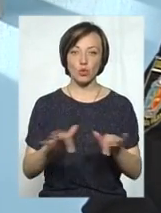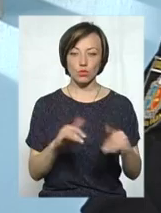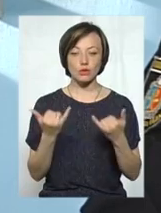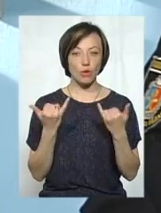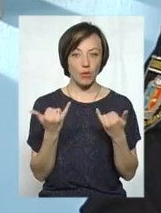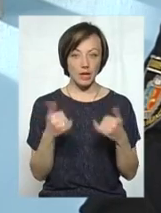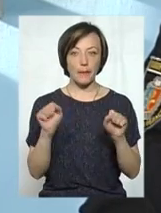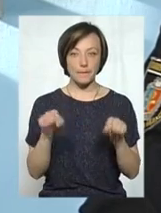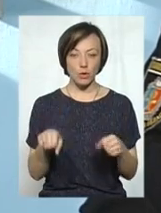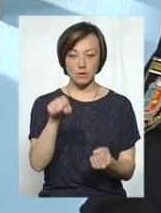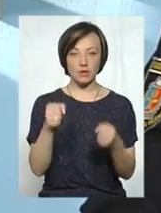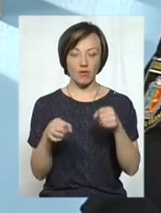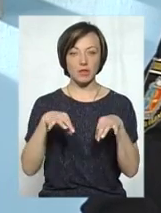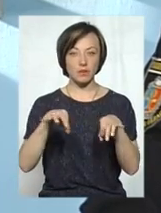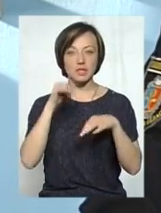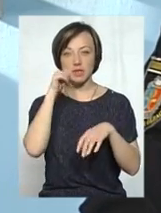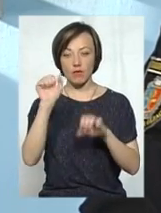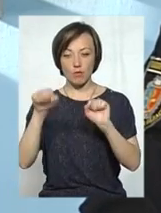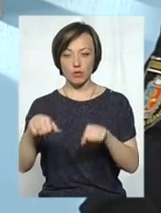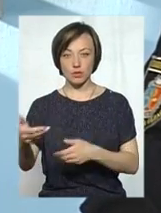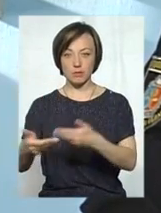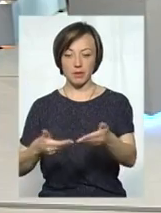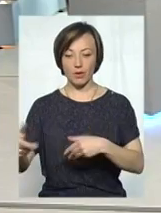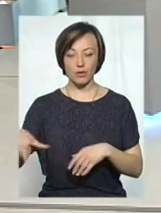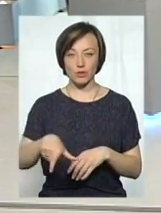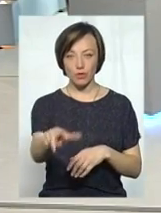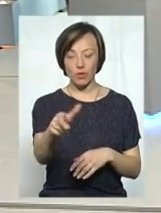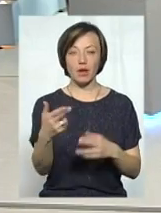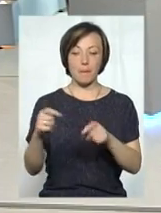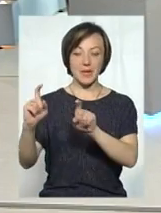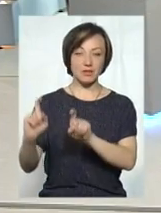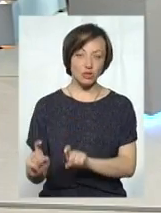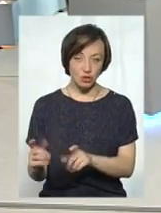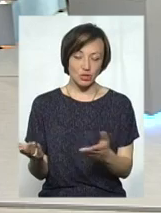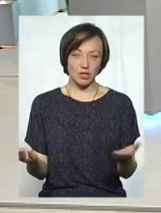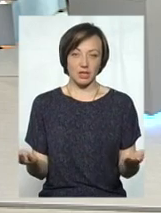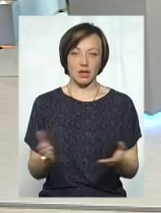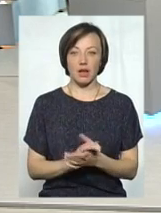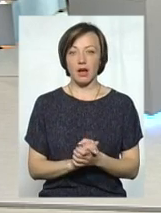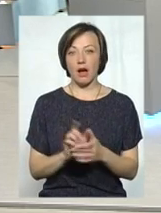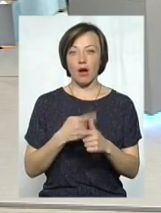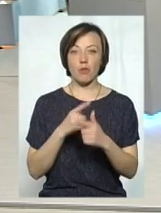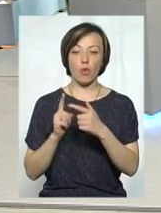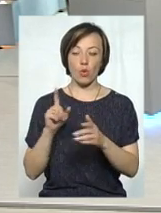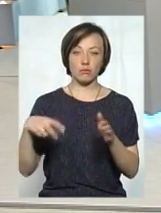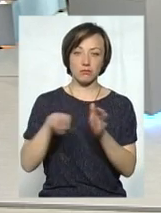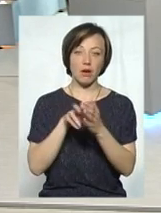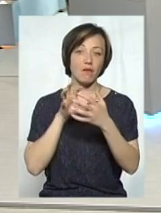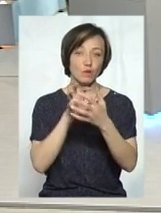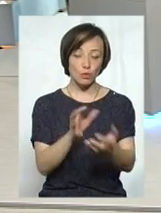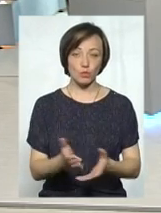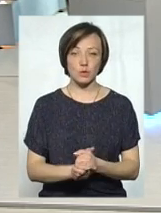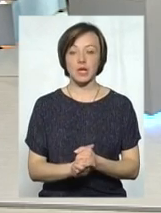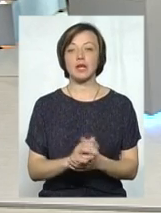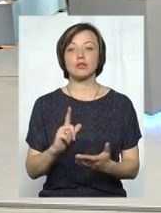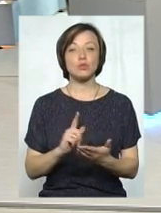Сьогодні ми можемо кермувати автомобілем, завтра можемо знаходитися пасажир, а після завтра переходимо дорогу або їдемо в автобусі. І